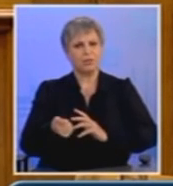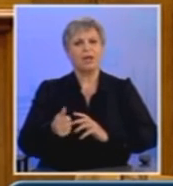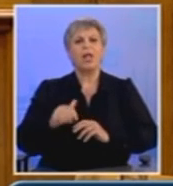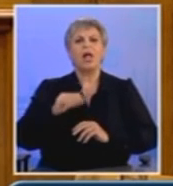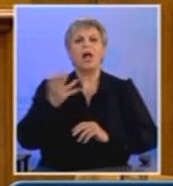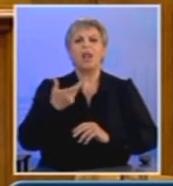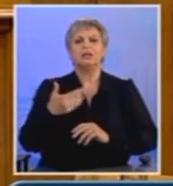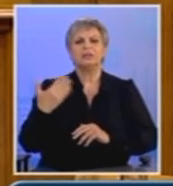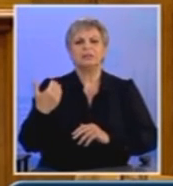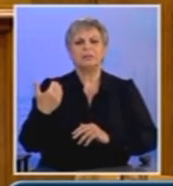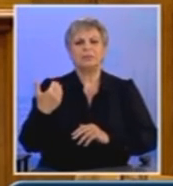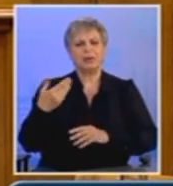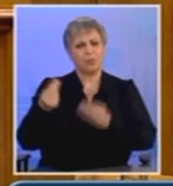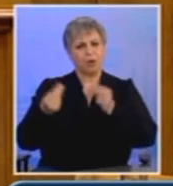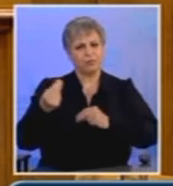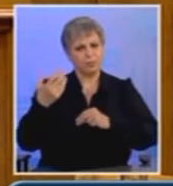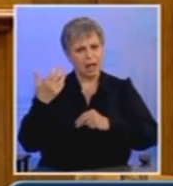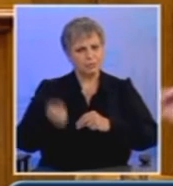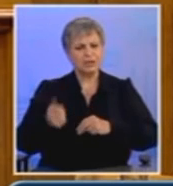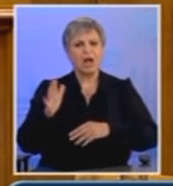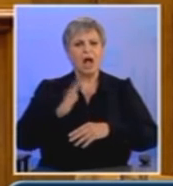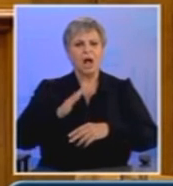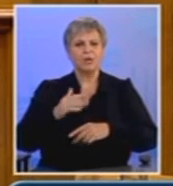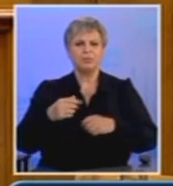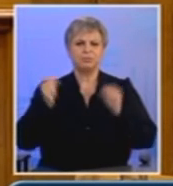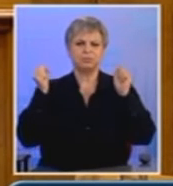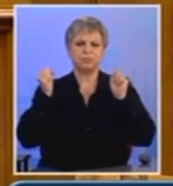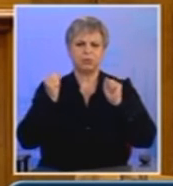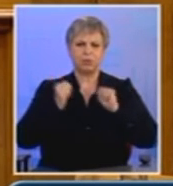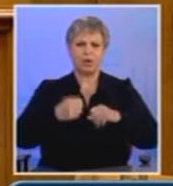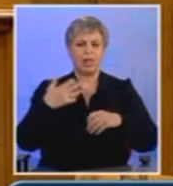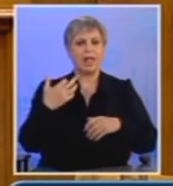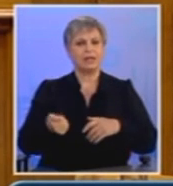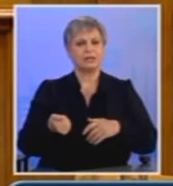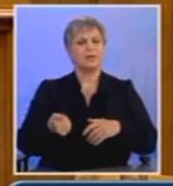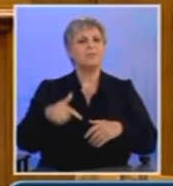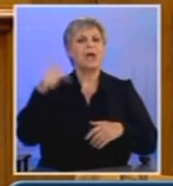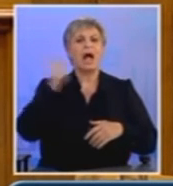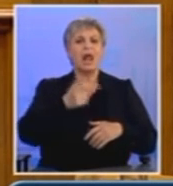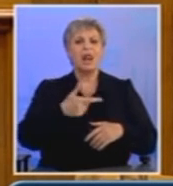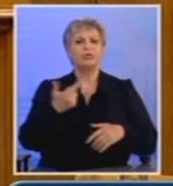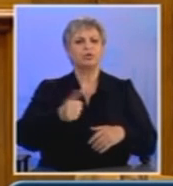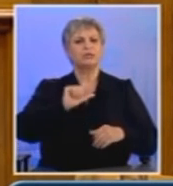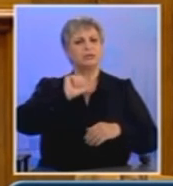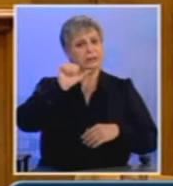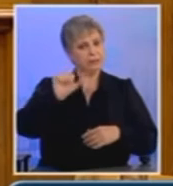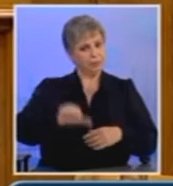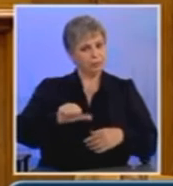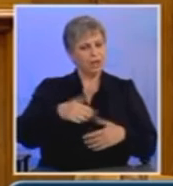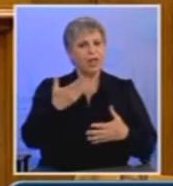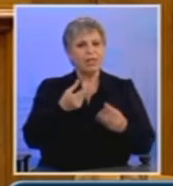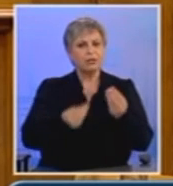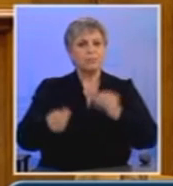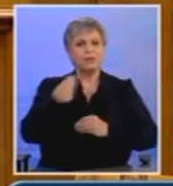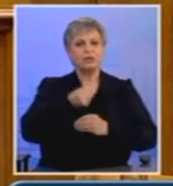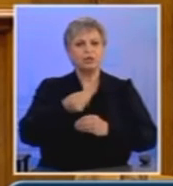τα χρόνια της κρίσης. Μπορεί να αυξηθεί η κερδοφορία του κεφαλαίου χωρίς να αυξηθεί το ξεζούμισμα των εργαζομένων